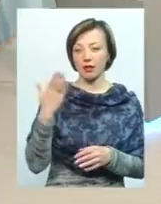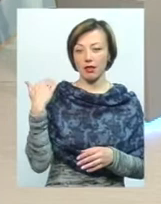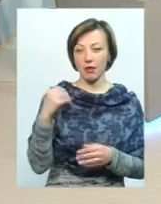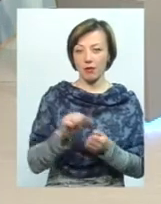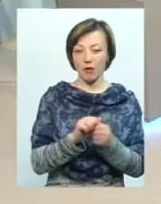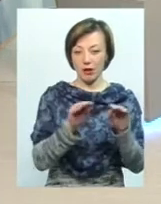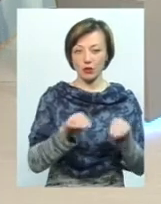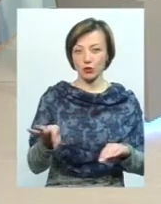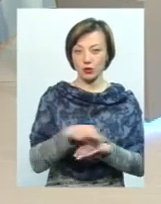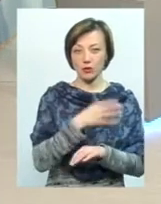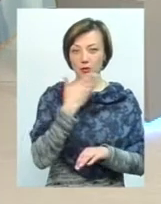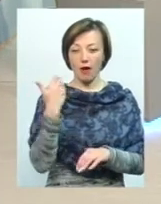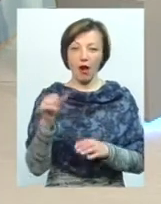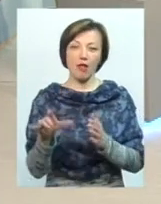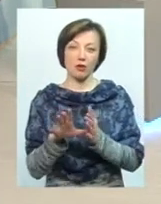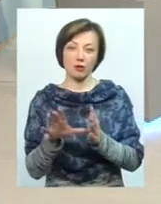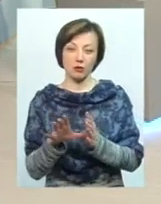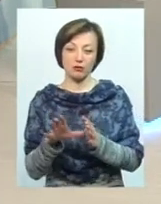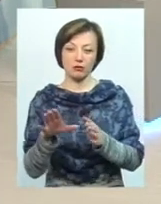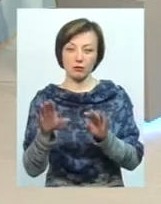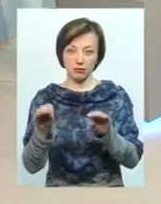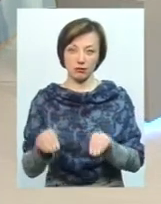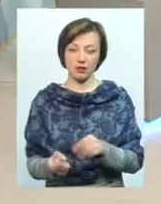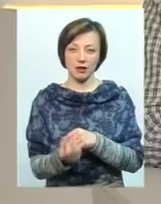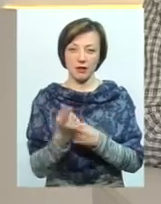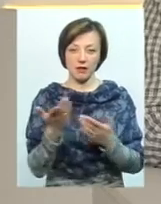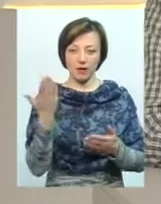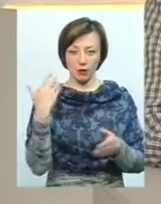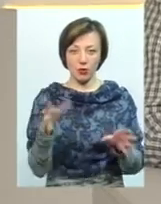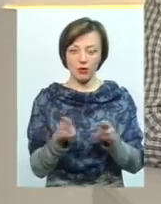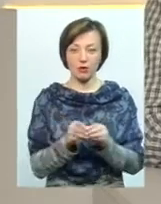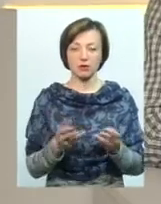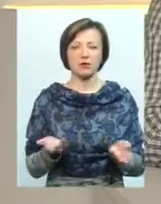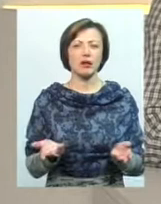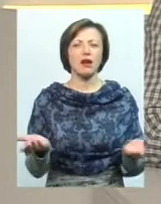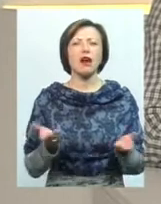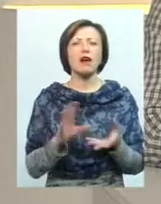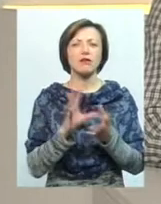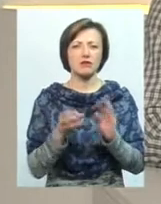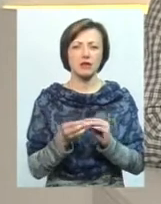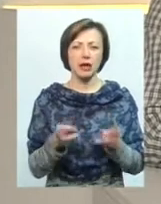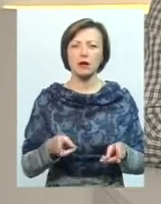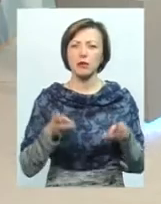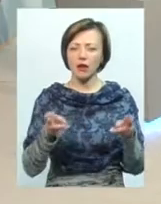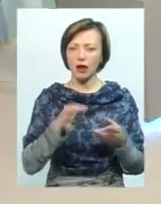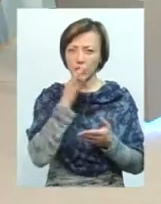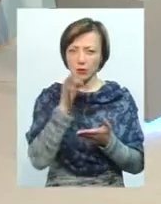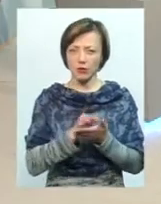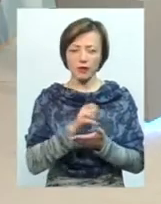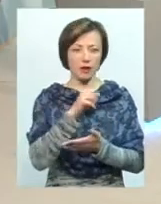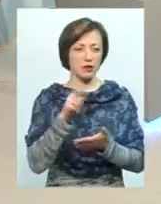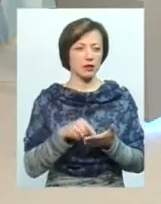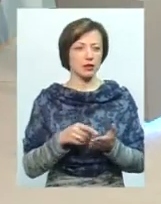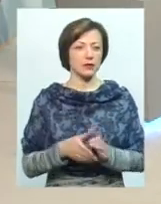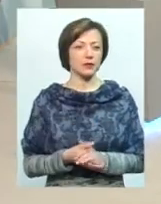'явилося, хоча вже давним-давно мешкають. Ось, а яка, взагалі, кримінальна відповідальність? За що може бути? Ну, кримінальна